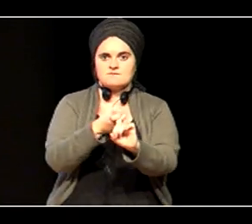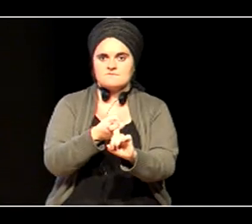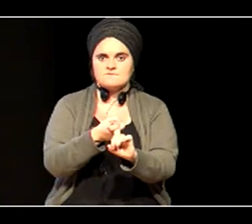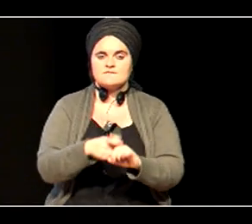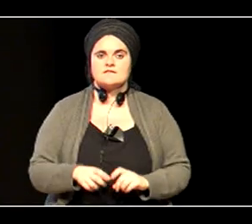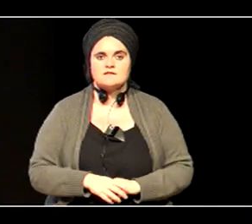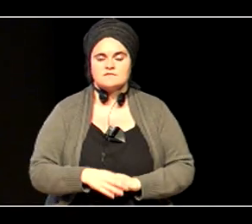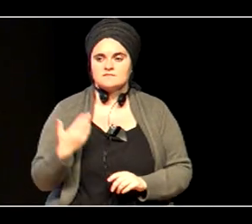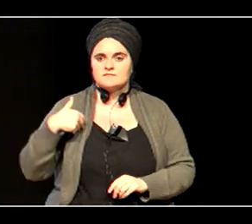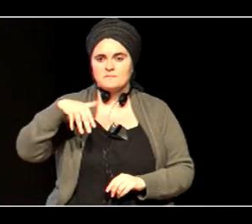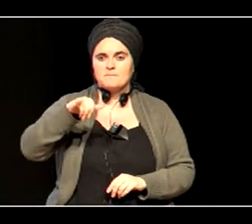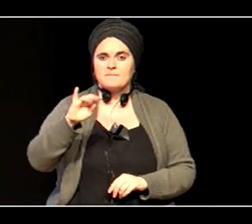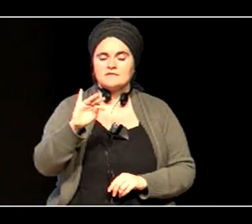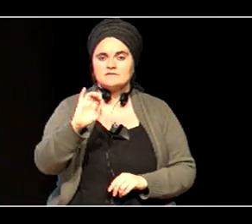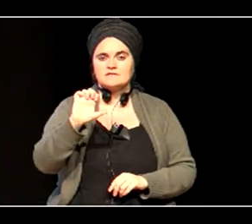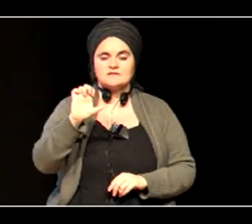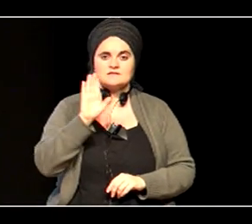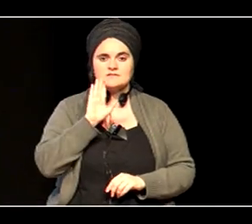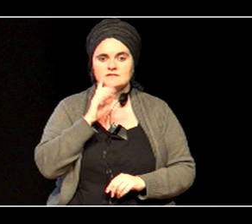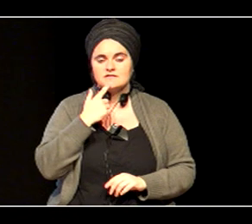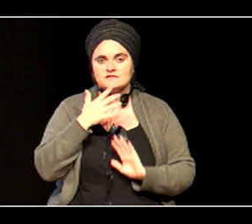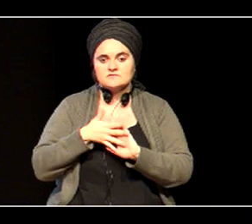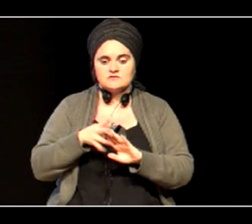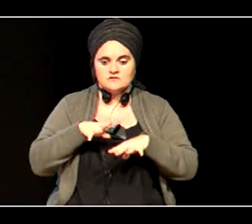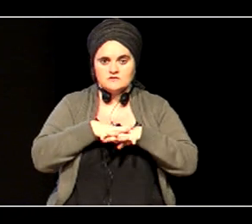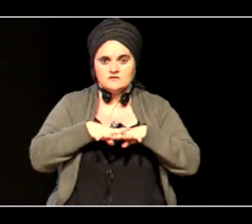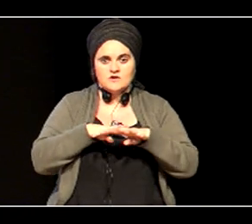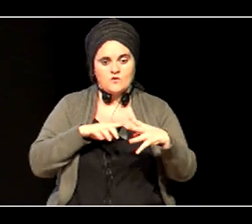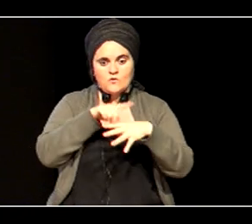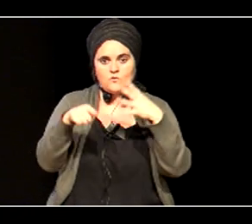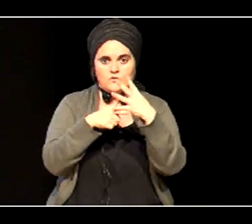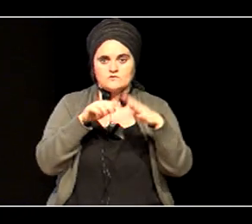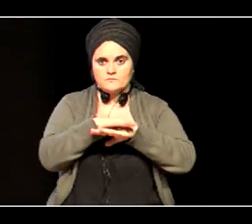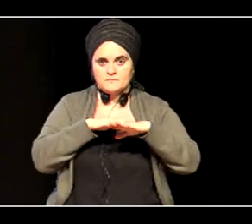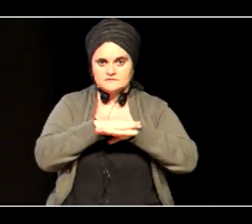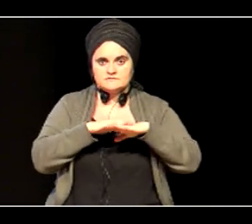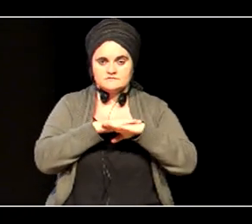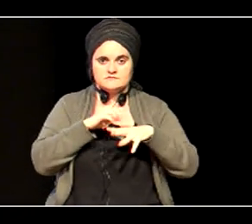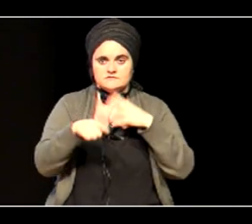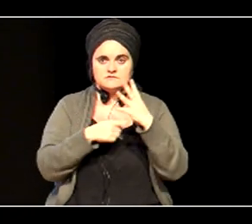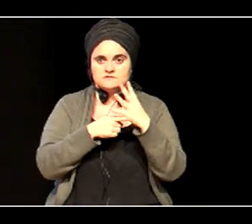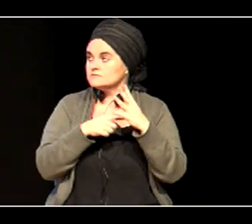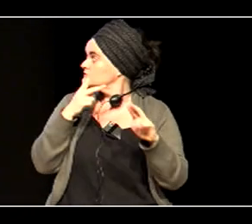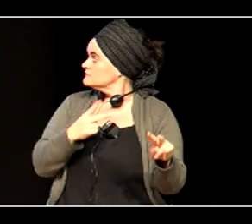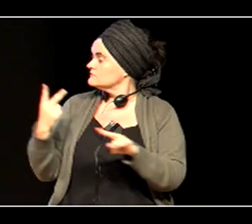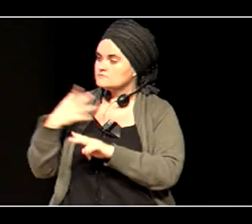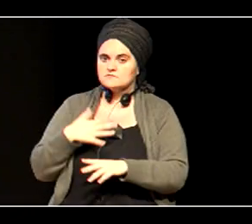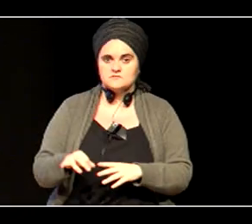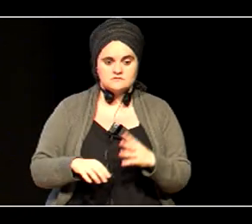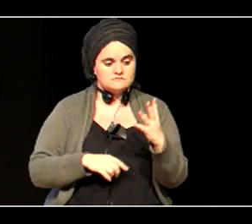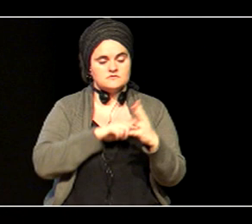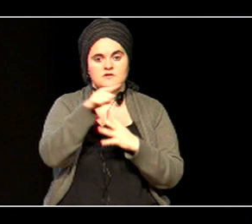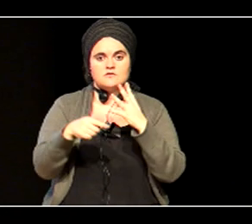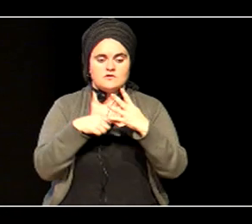Maitek aipatu duen bezala, lau ardatz estrategiko daude, begibiztan dituzuenak, eta ardatz estrategiko